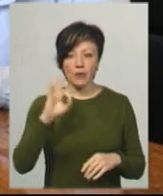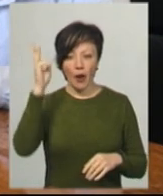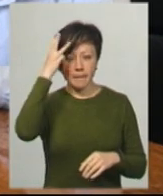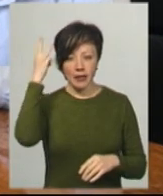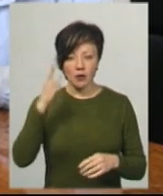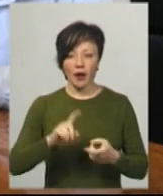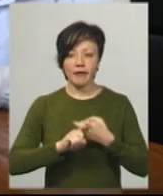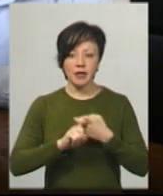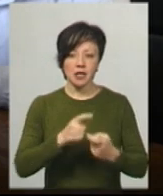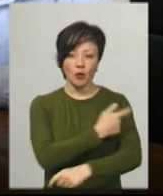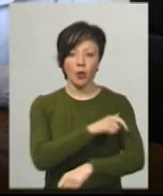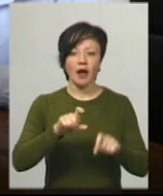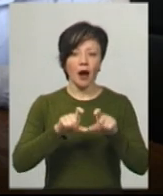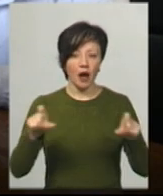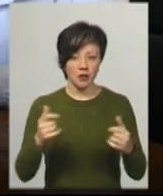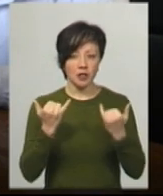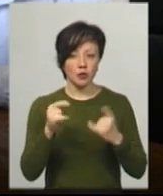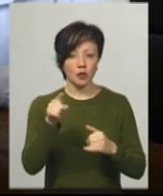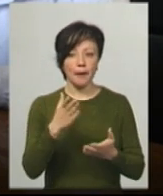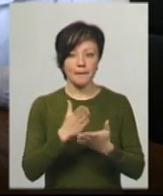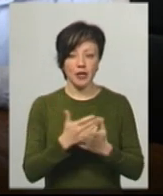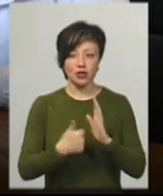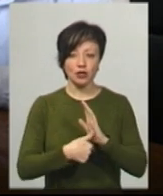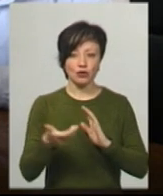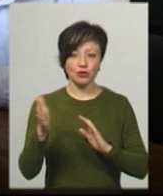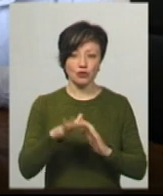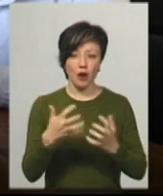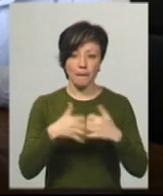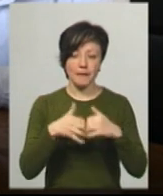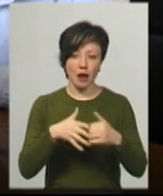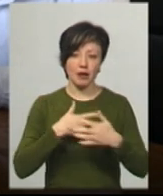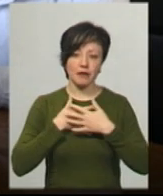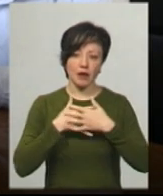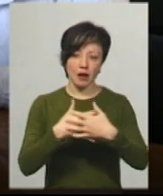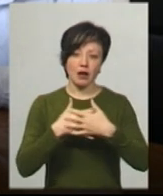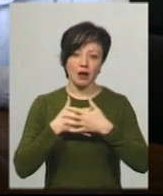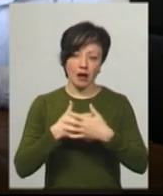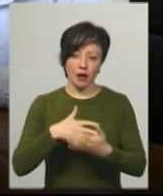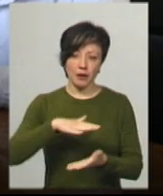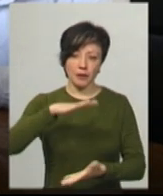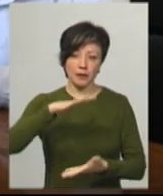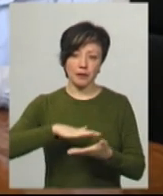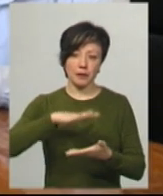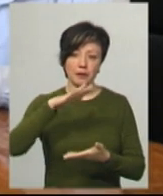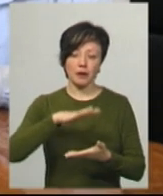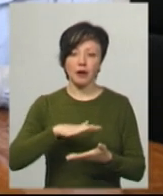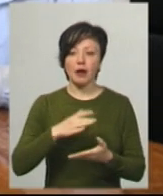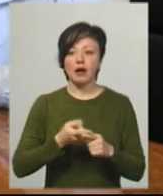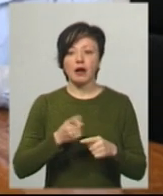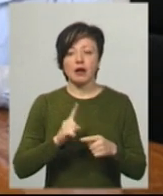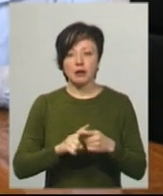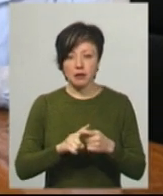інфекційну лікарню, то на сьогодні там є 6 апаратів штучної вентиляції легенів. Плану перепрофільування передбачено